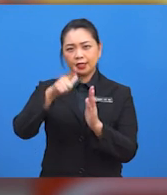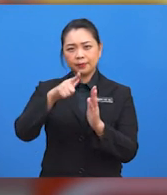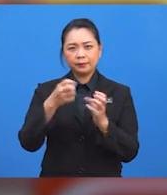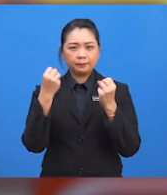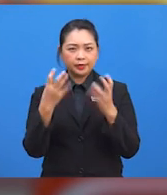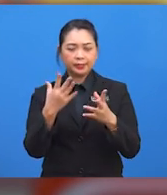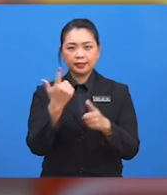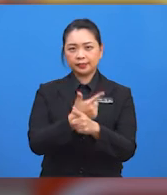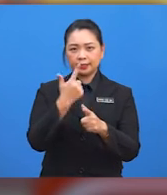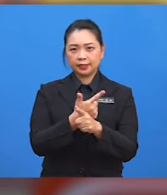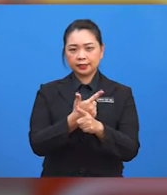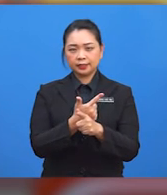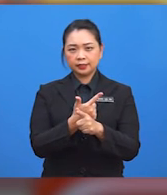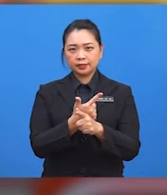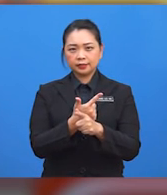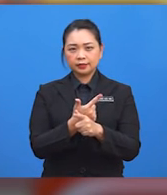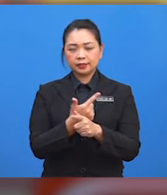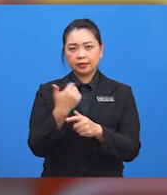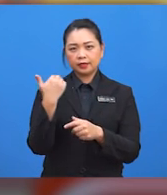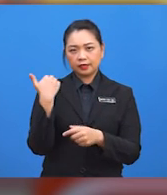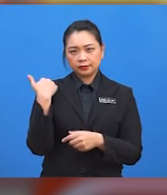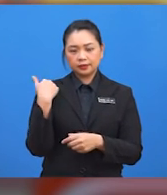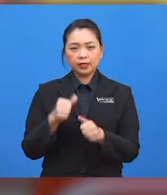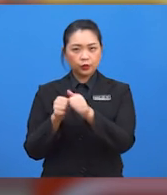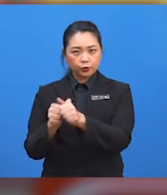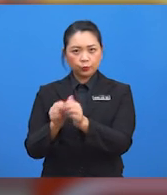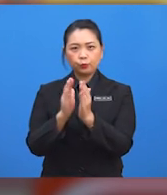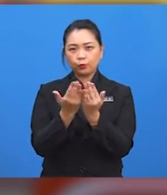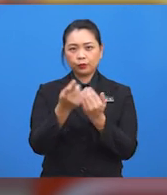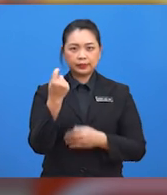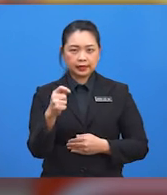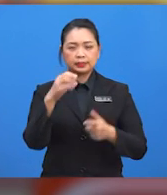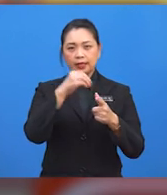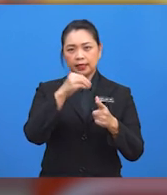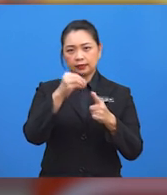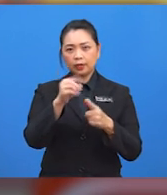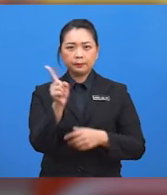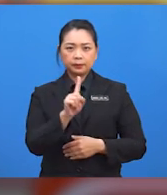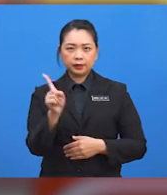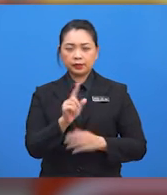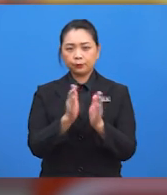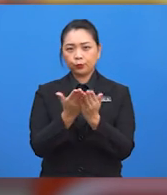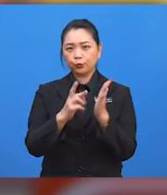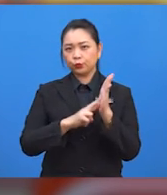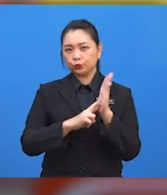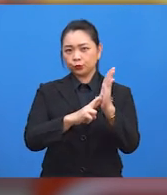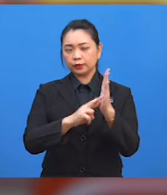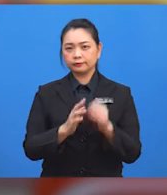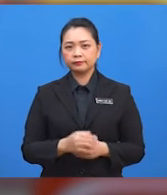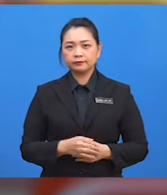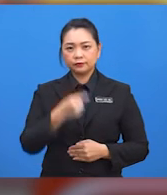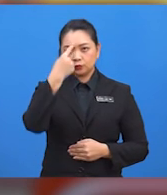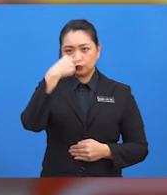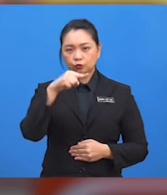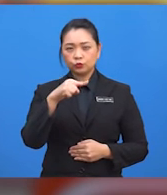latihan sama ada berpandukan pada buku teks ataupun mana-mana buku rujukan untuk